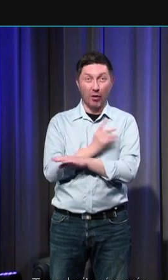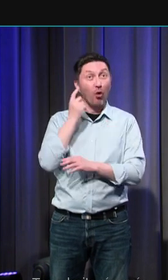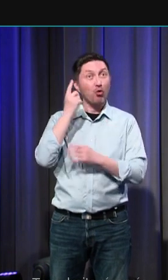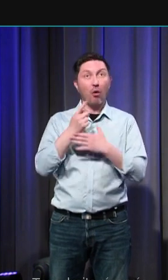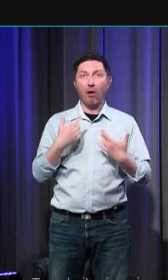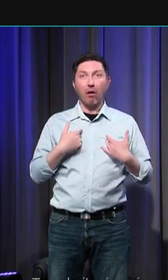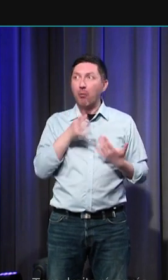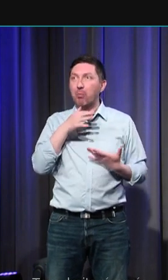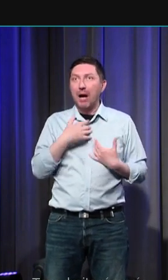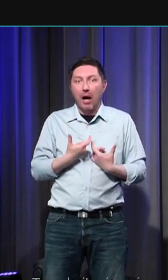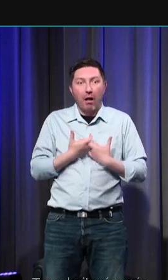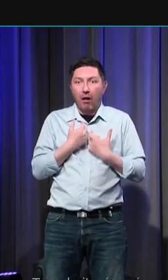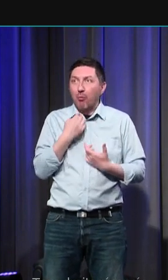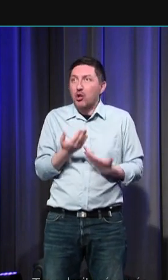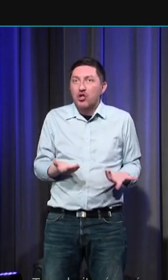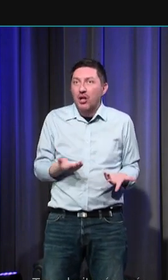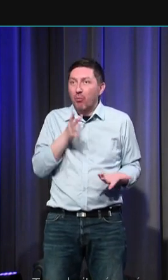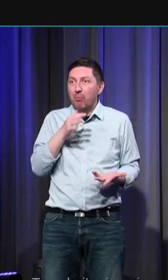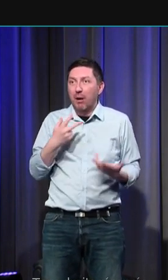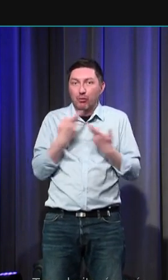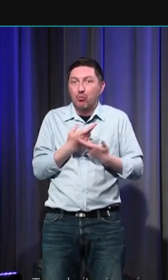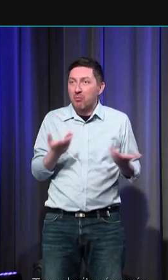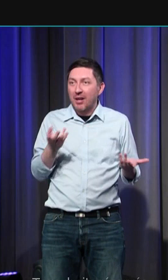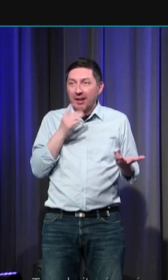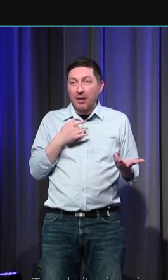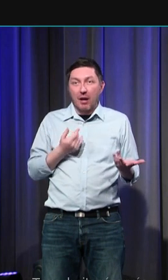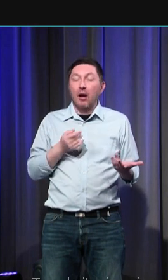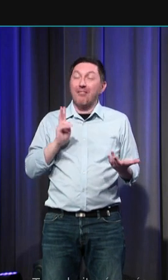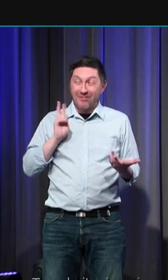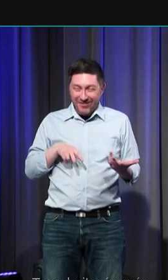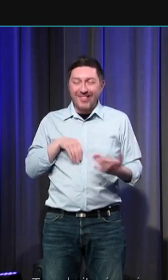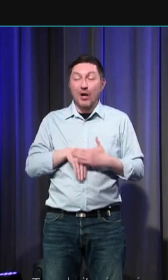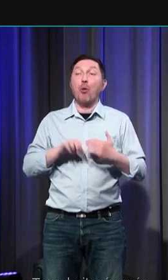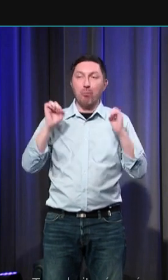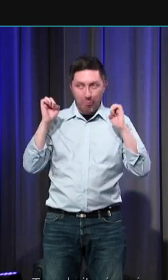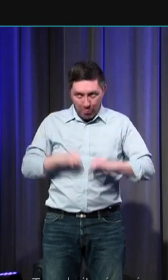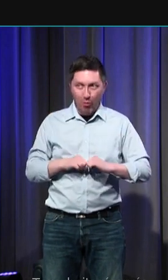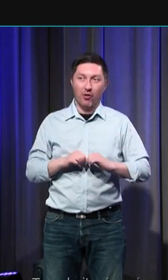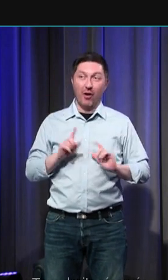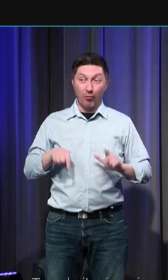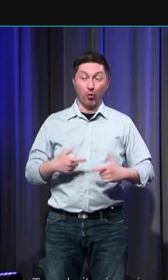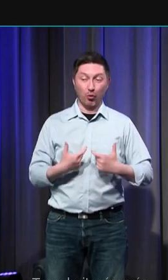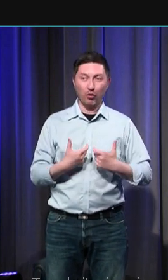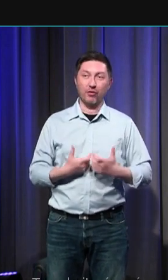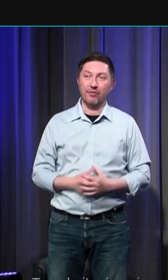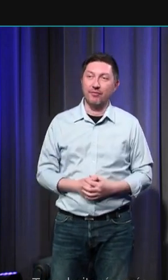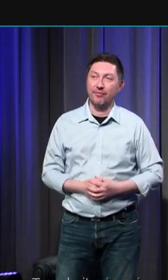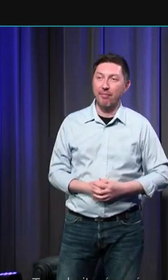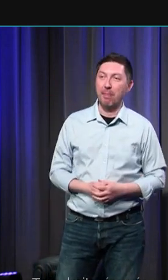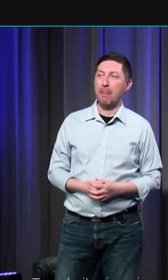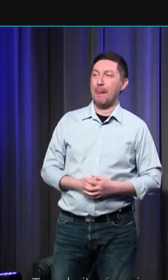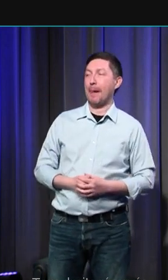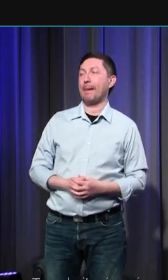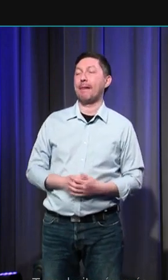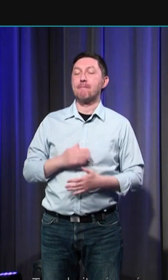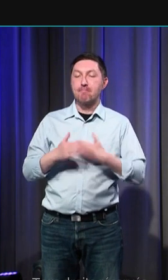'impression, parfois même la certitude que nous n'y pouvons rien. En réalité, nous y pouvons quand même quelque chose. À partir